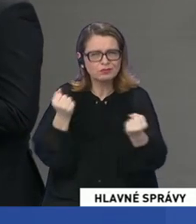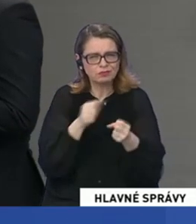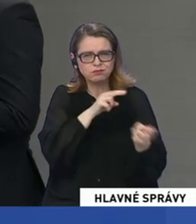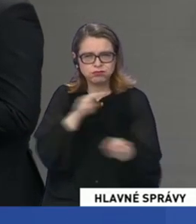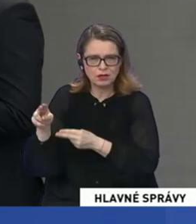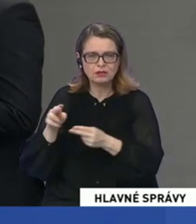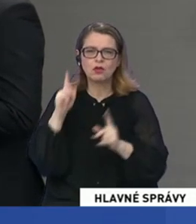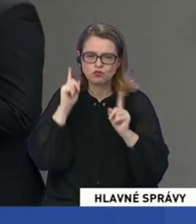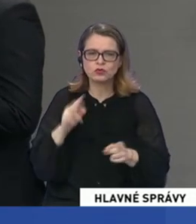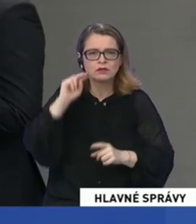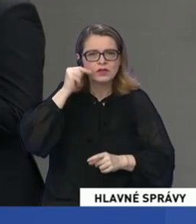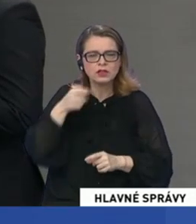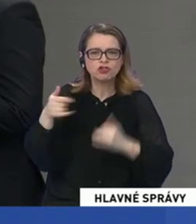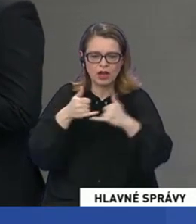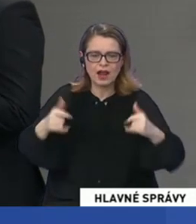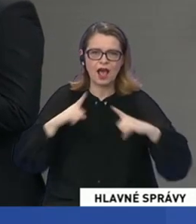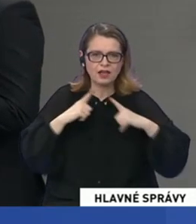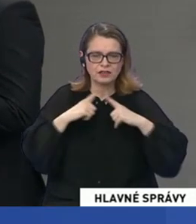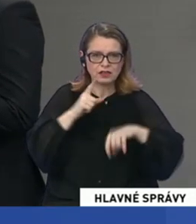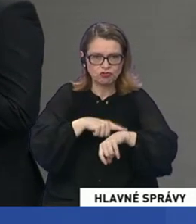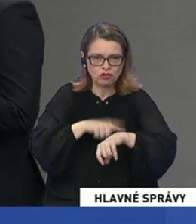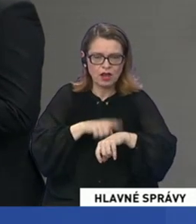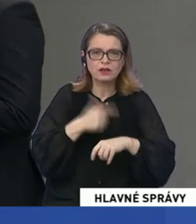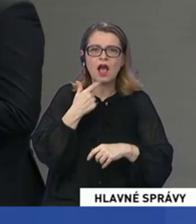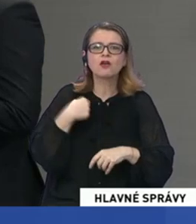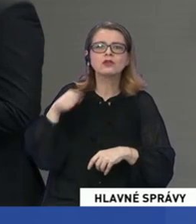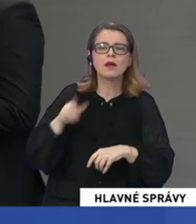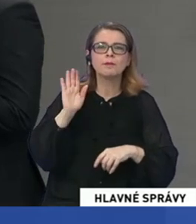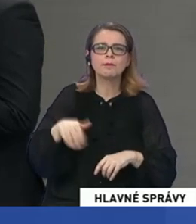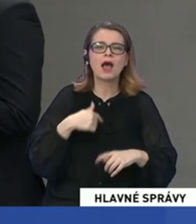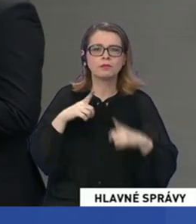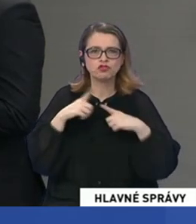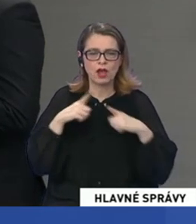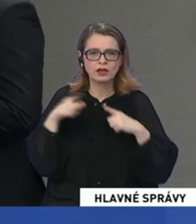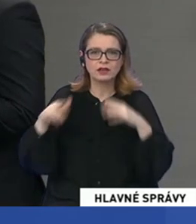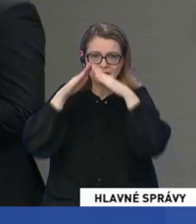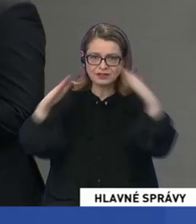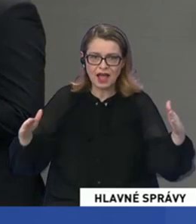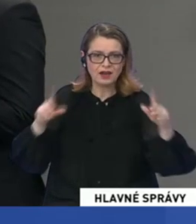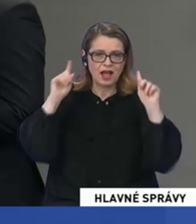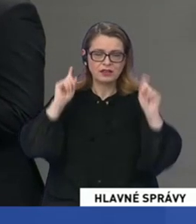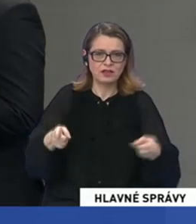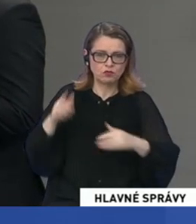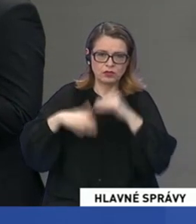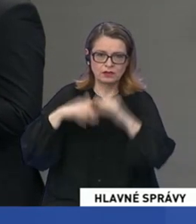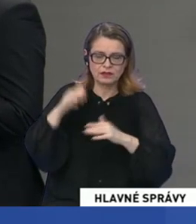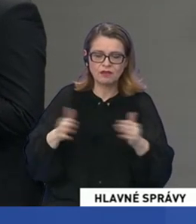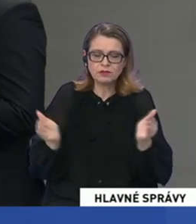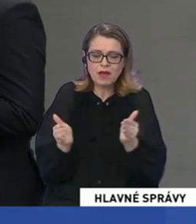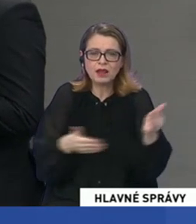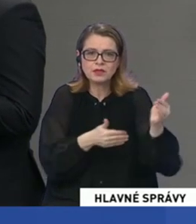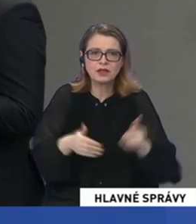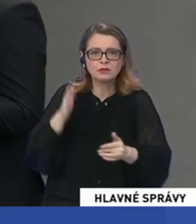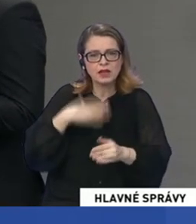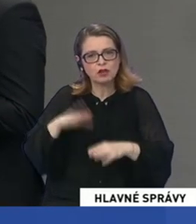preto musíme vydržať na hranici určitý čas. Ale ako tam máme vydržať ten stán? Tam ani nemuseli stávať, naviše s malými deťmi. Sme